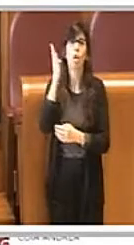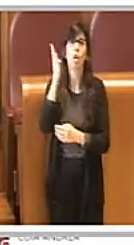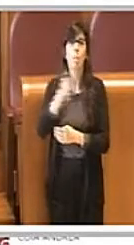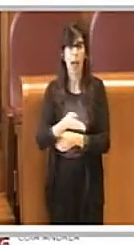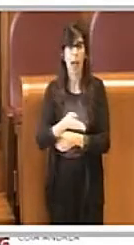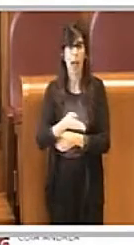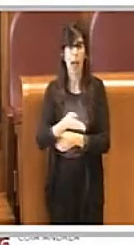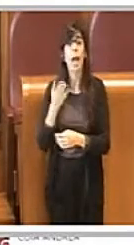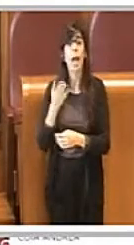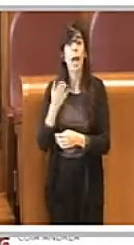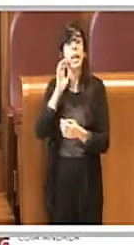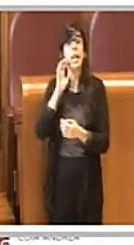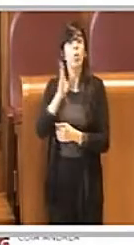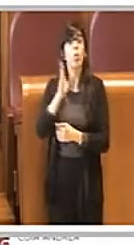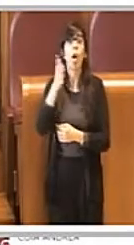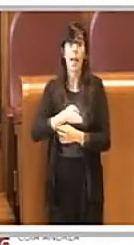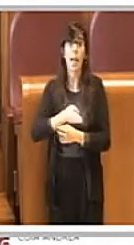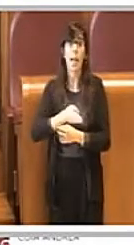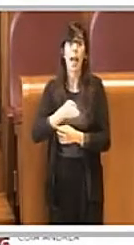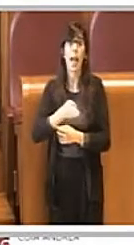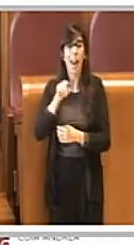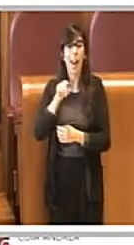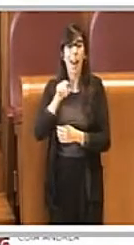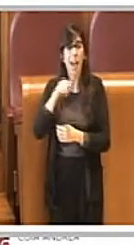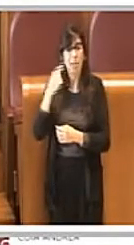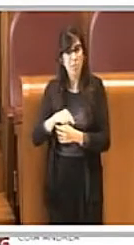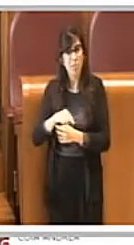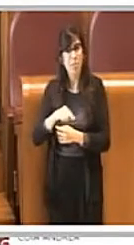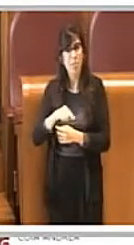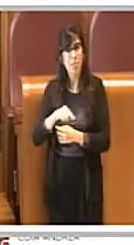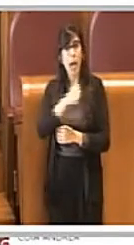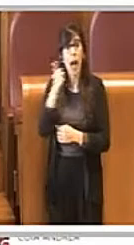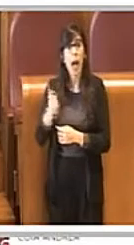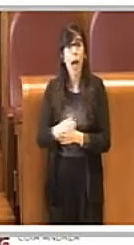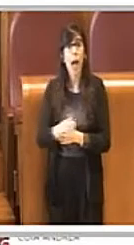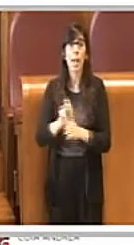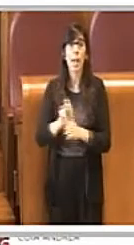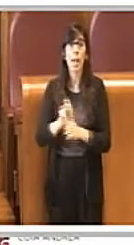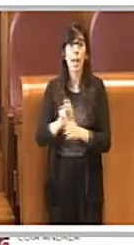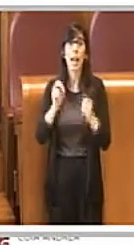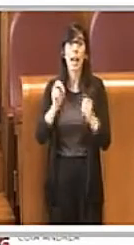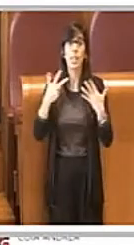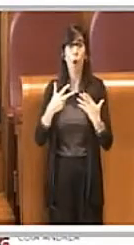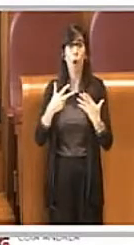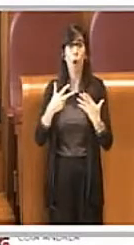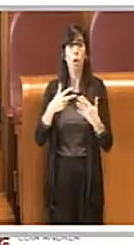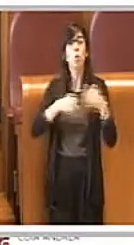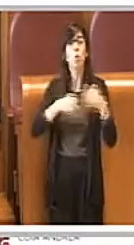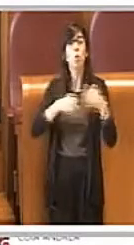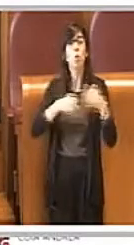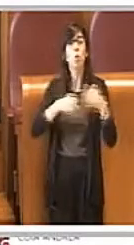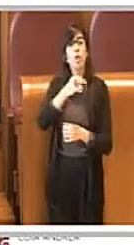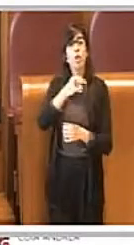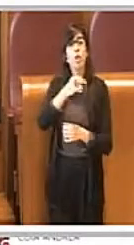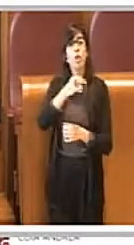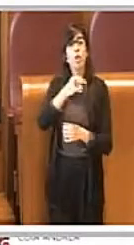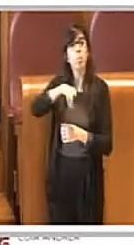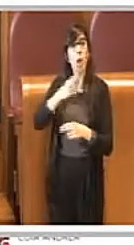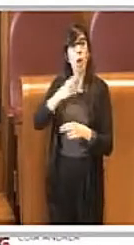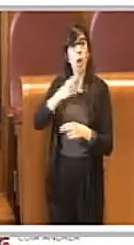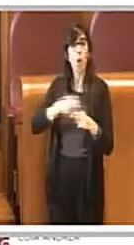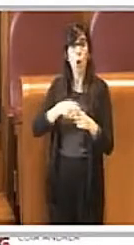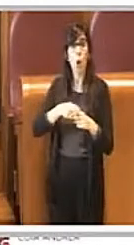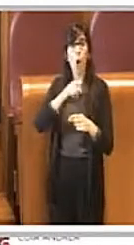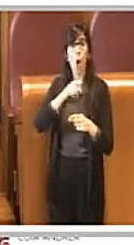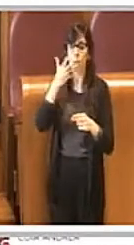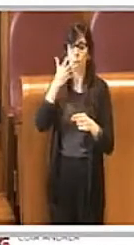denuncia penale che nel 2018 il GIP di Roma, a seguito dell'indagine, appunto, ha